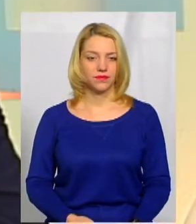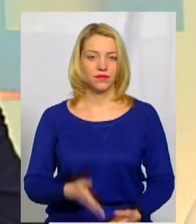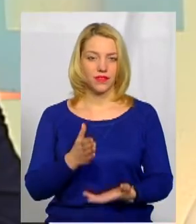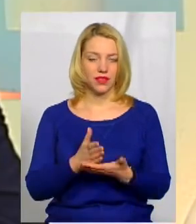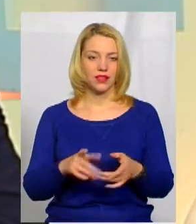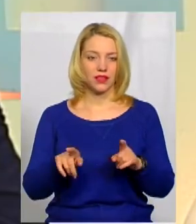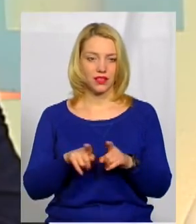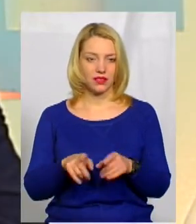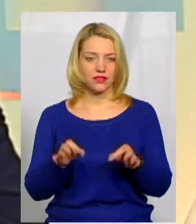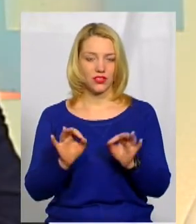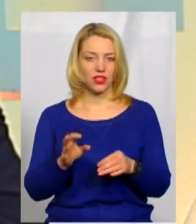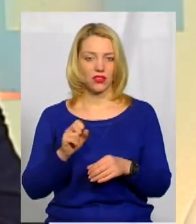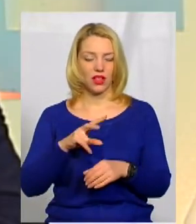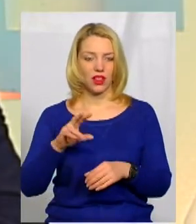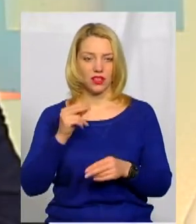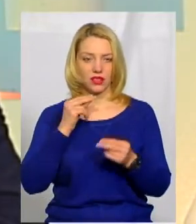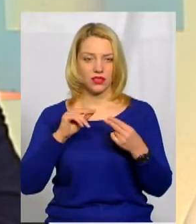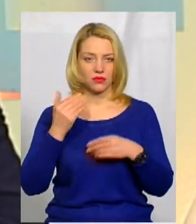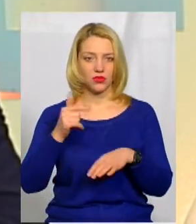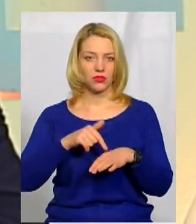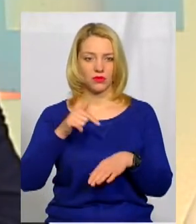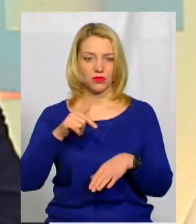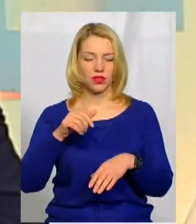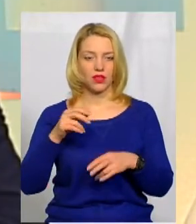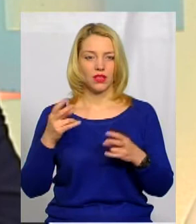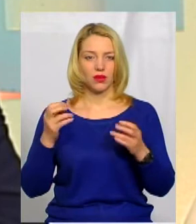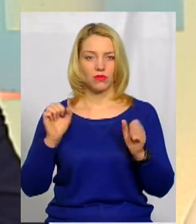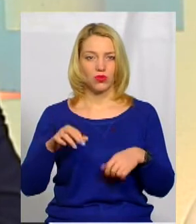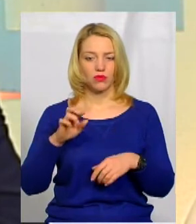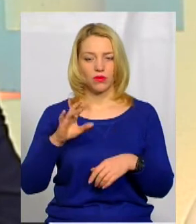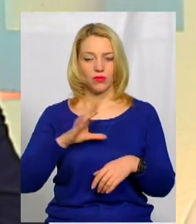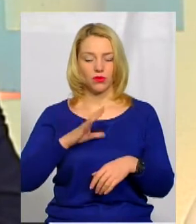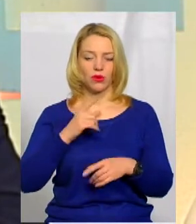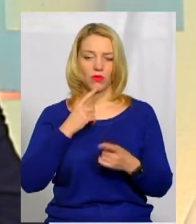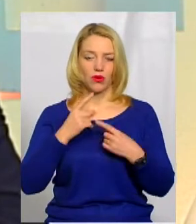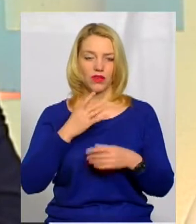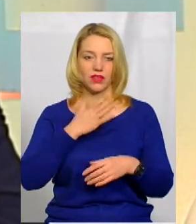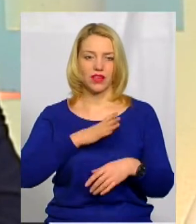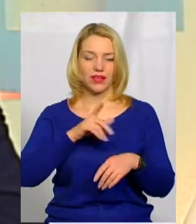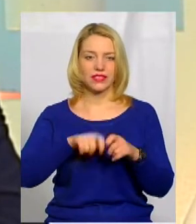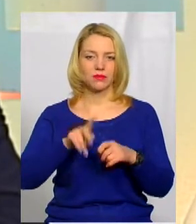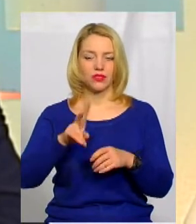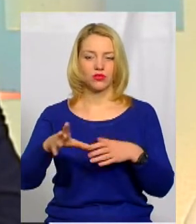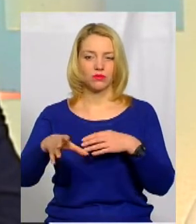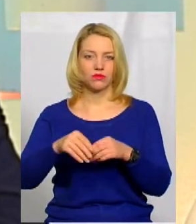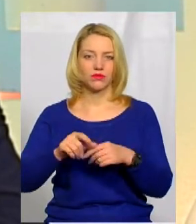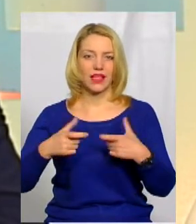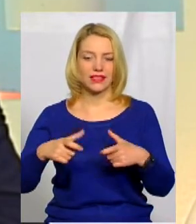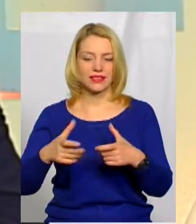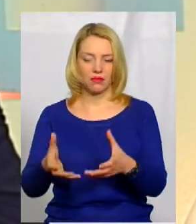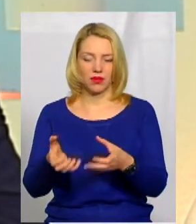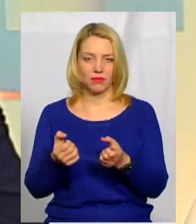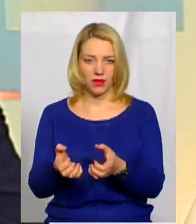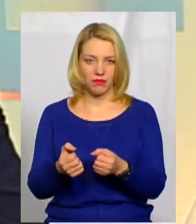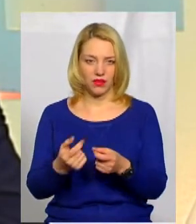Є такі, звичайно, але краще б про їхні емоції було б поспілкуватися з нашим більш інспектором, який з ними вже практично